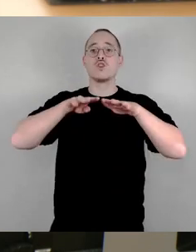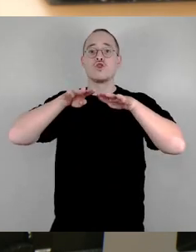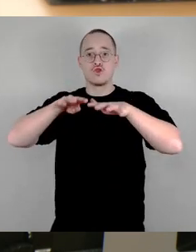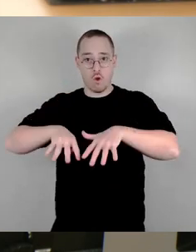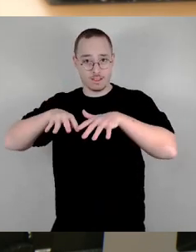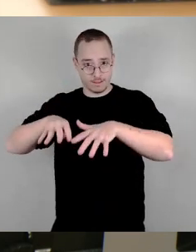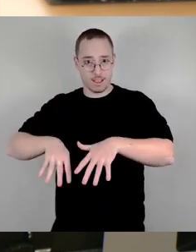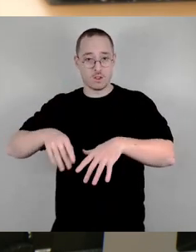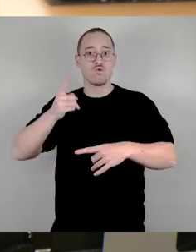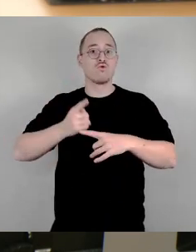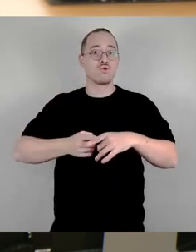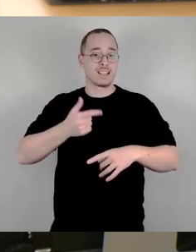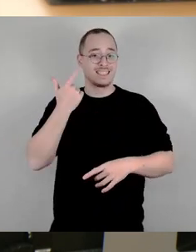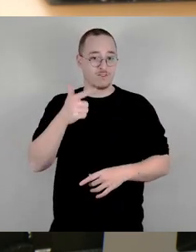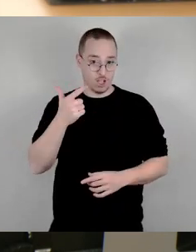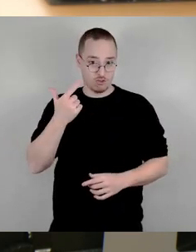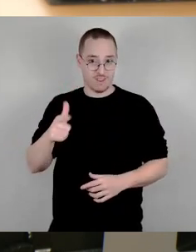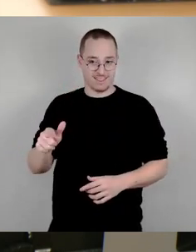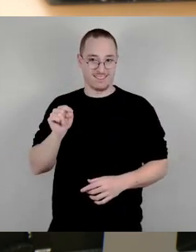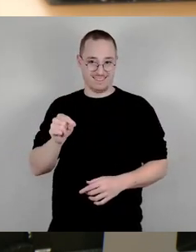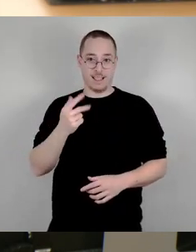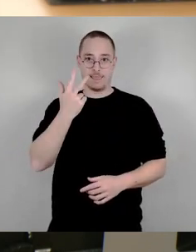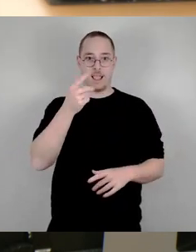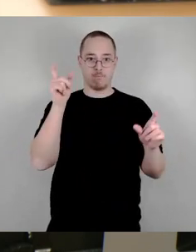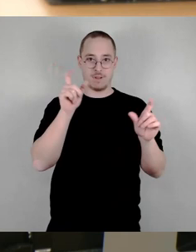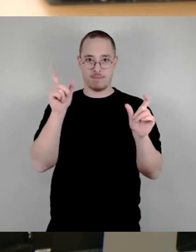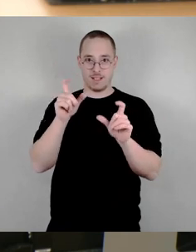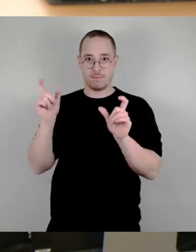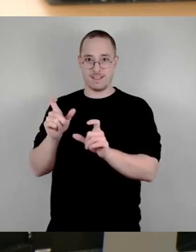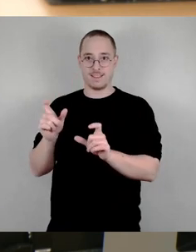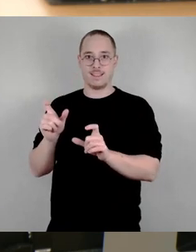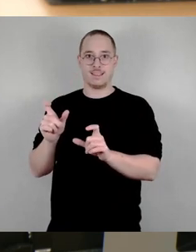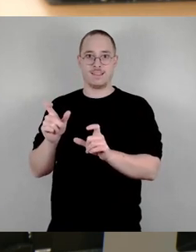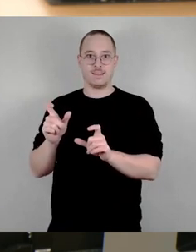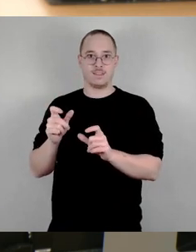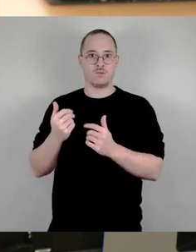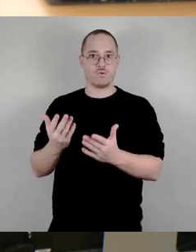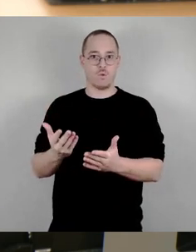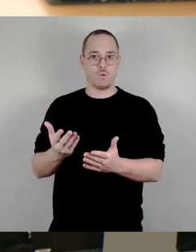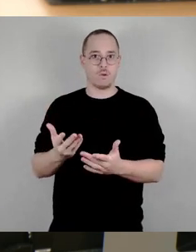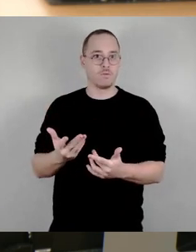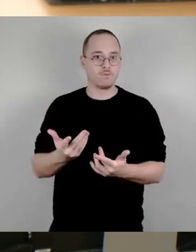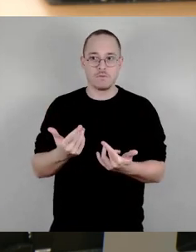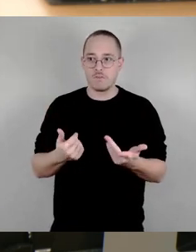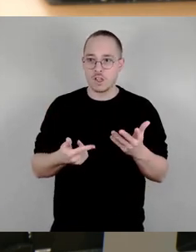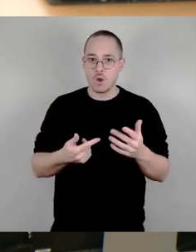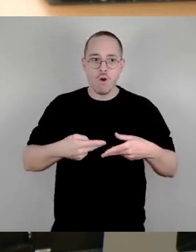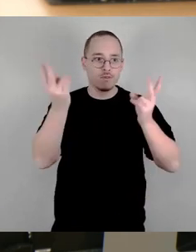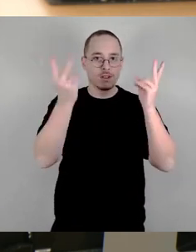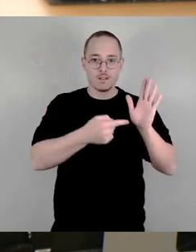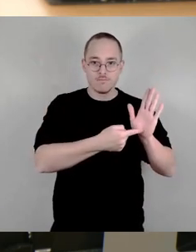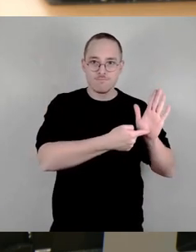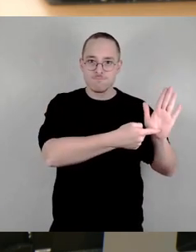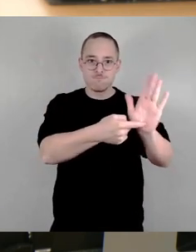2022 erfolgte keine Ausschreibung. Diese Aufträge